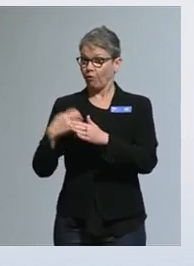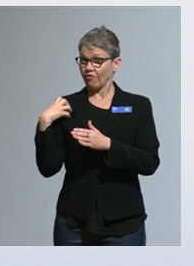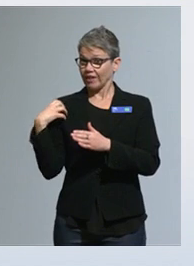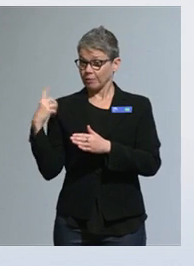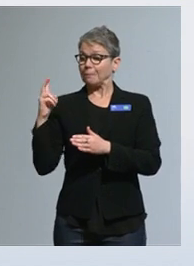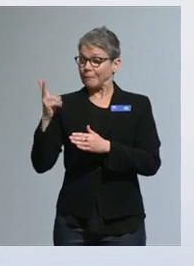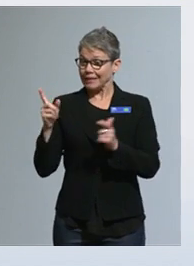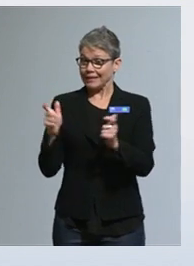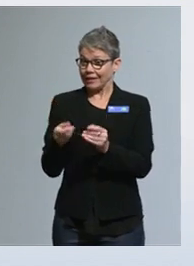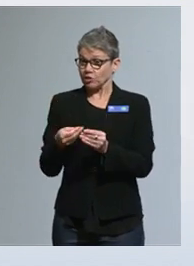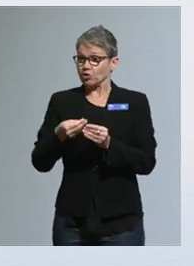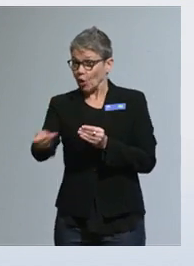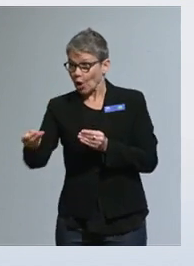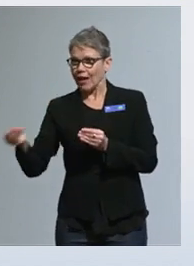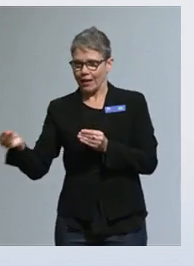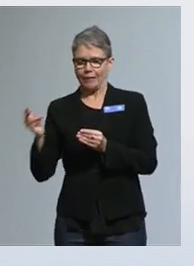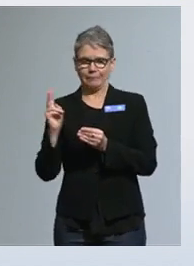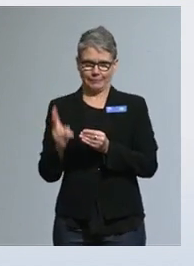järjestöille.